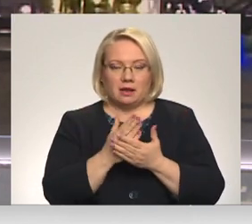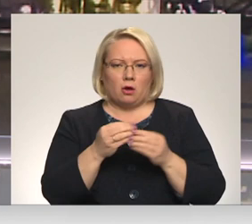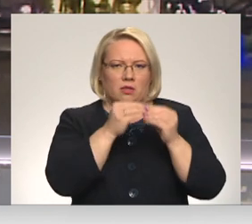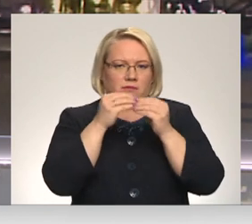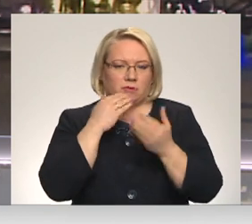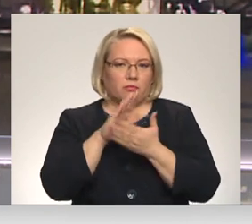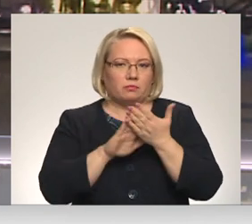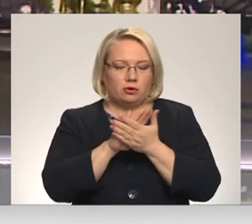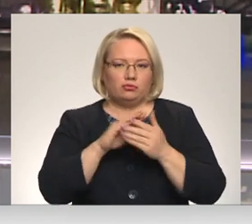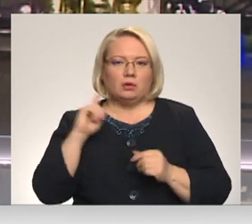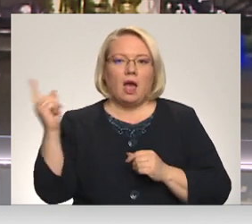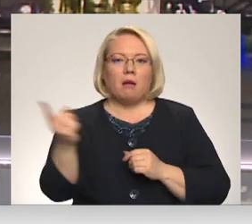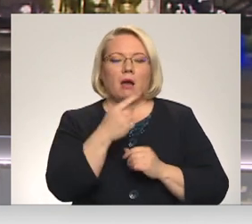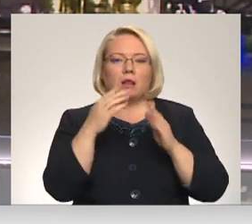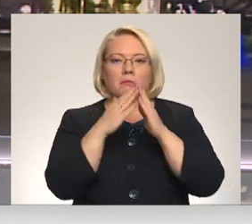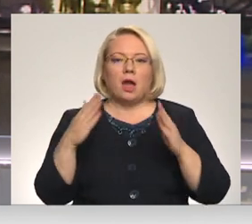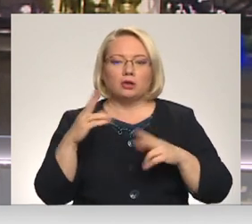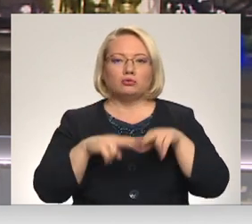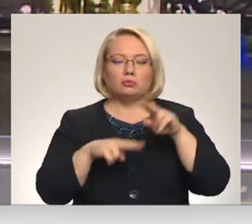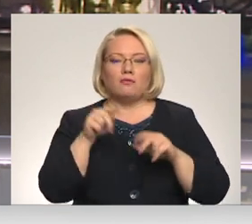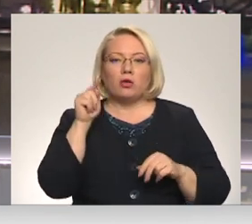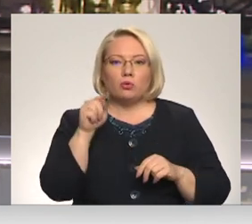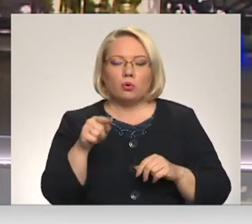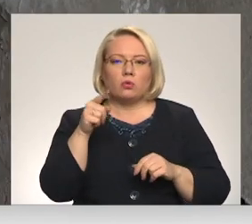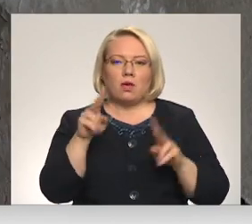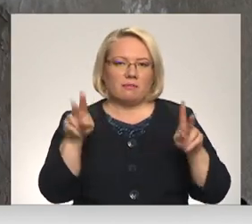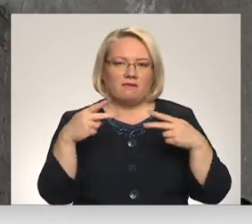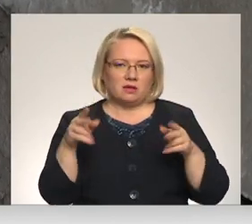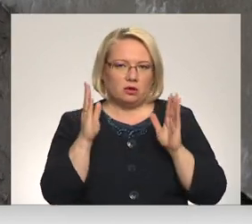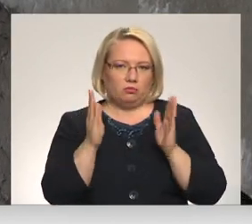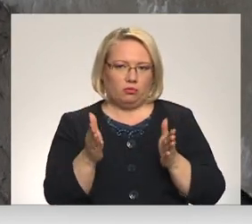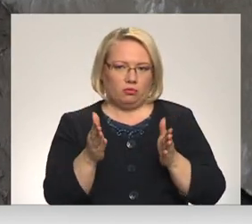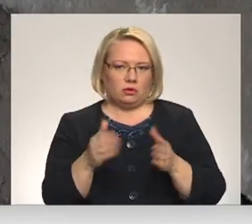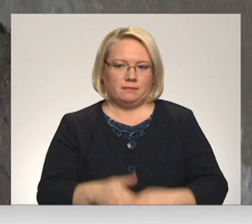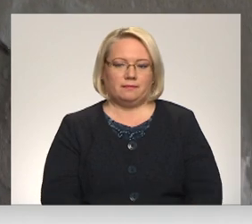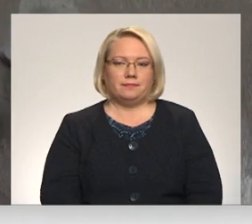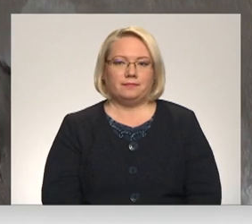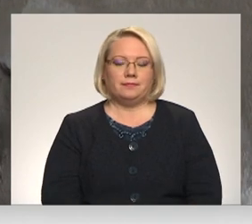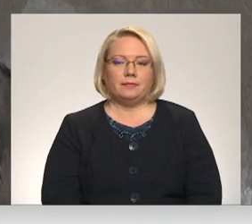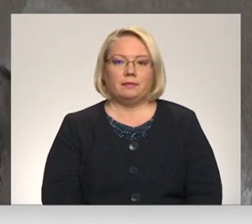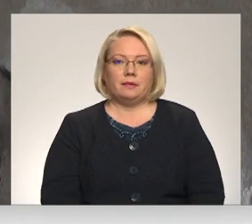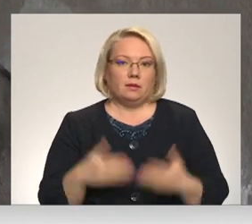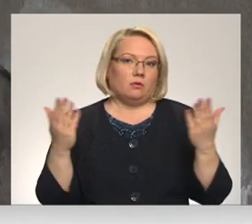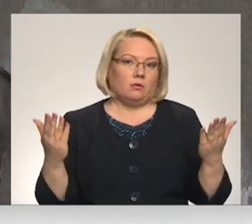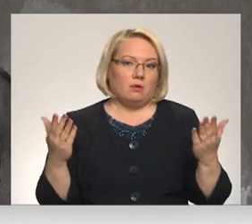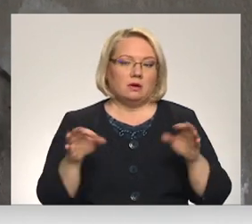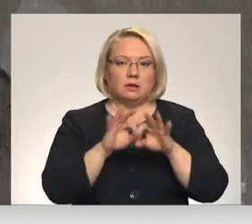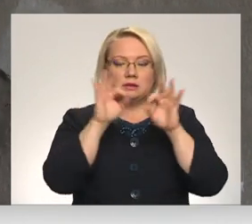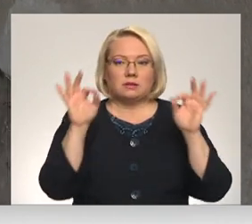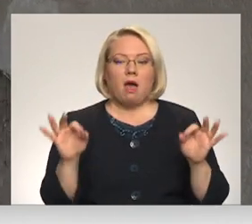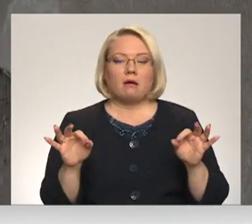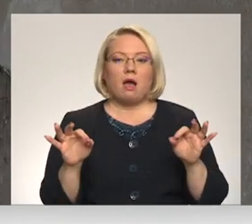Apkārtnes mājas uzceltas tur, kur tām nebija paredzēts būt. Nu, ko? Sākas